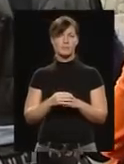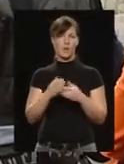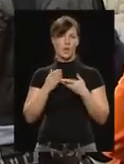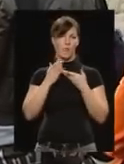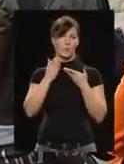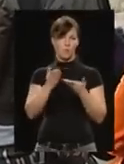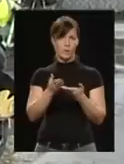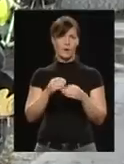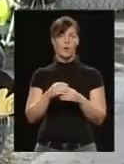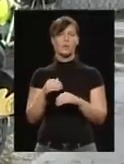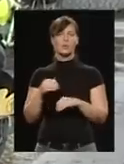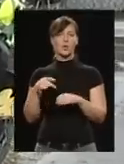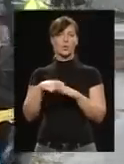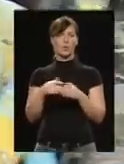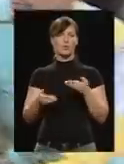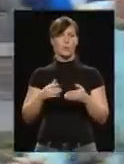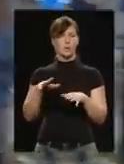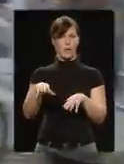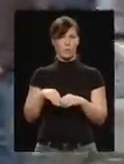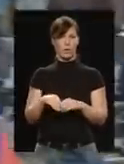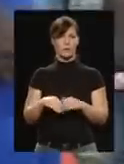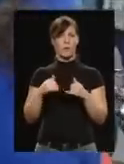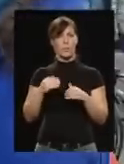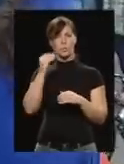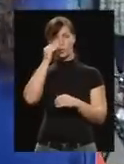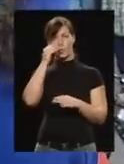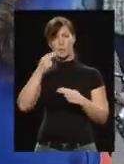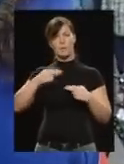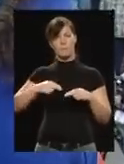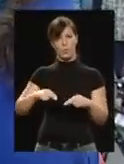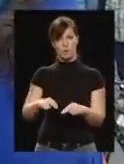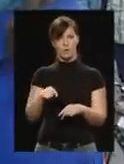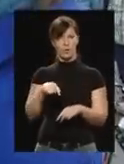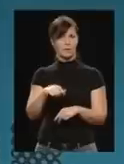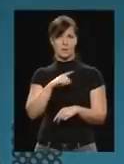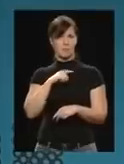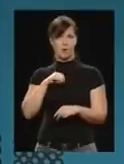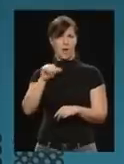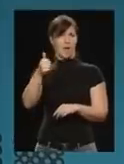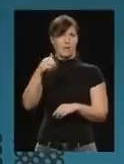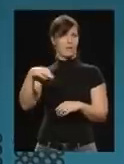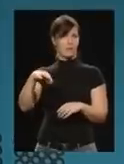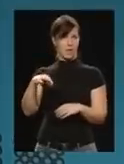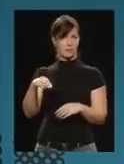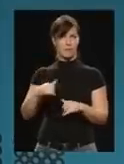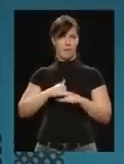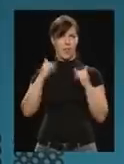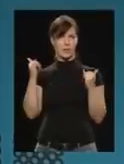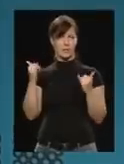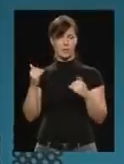tanásnoka javaslatára fogadott el a közgyűlés. És folytatjuk Újpesten, nem ez az egyetlen fejlesztés, amit megvalósítunk.